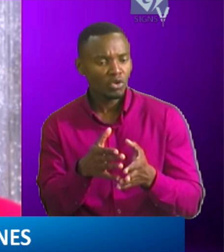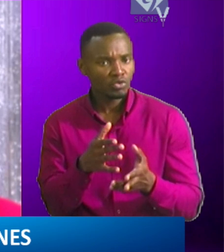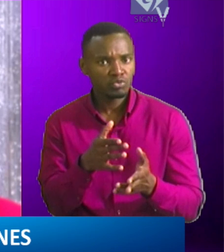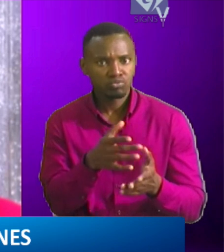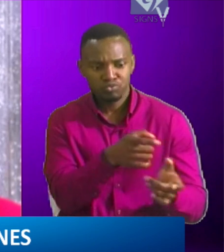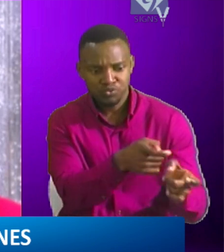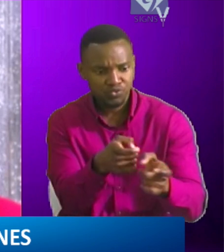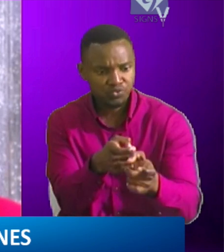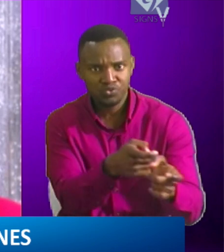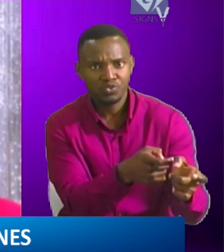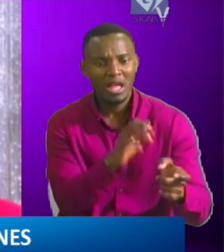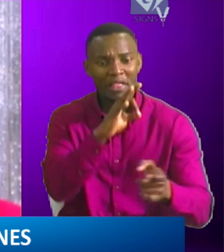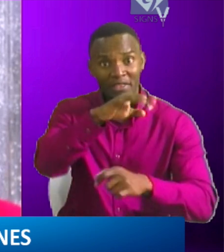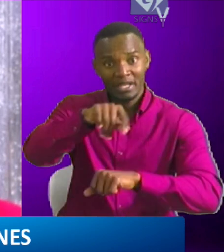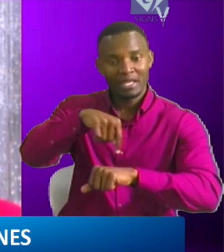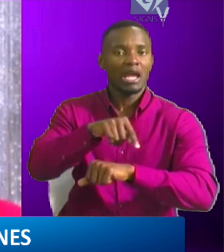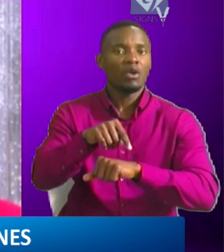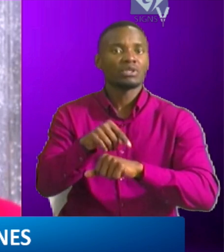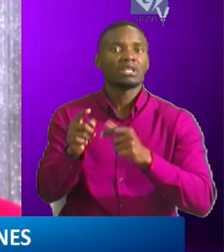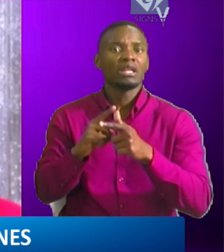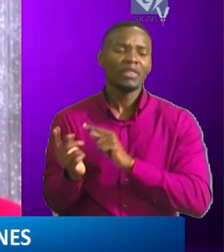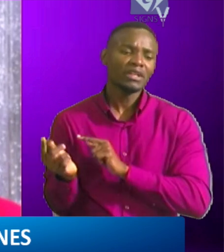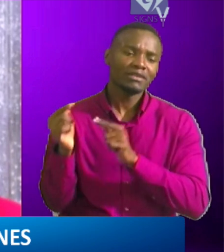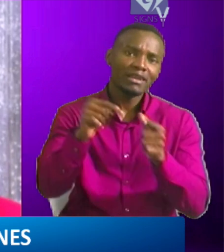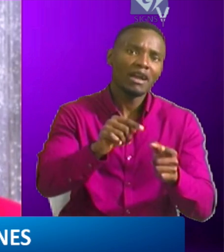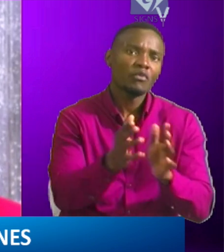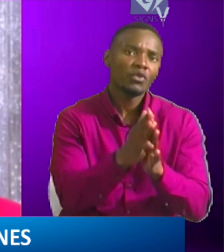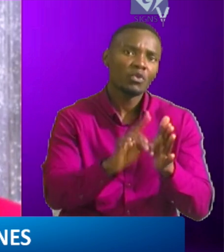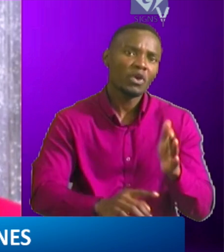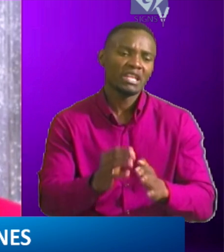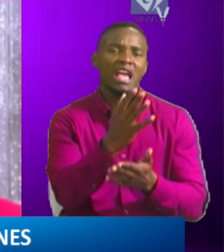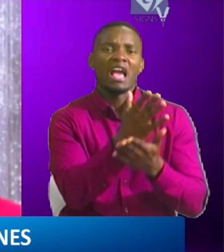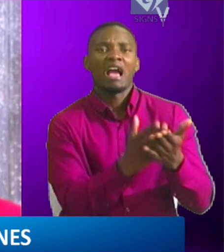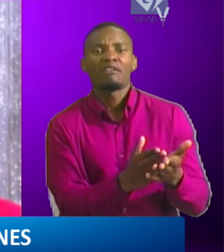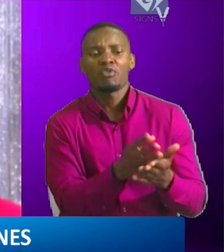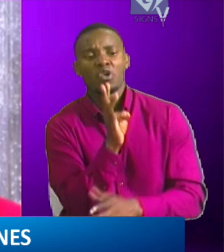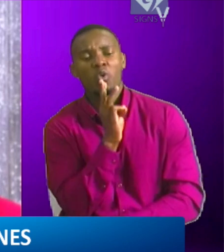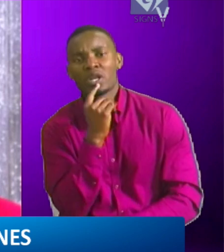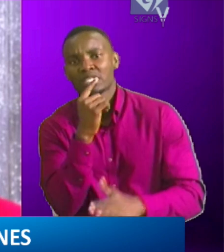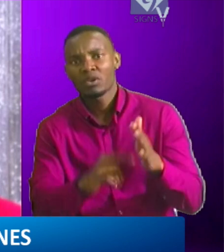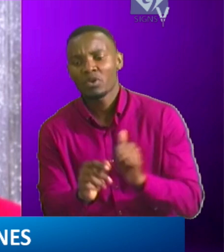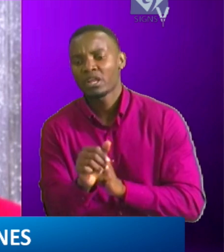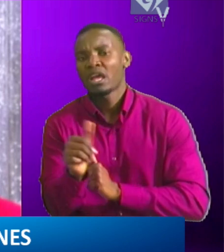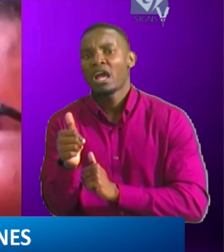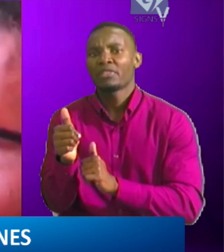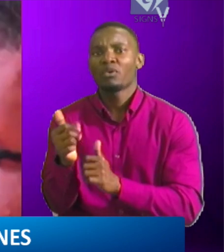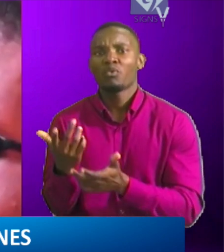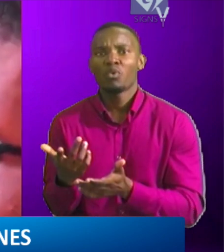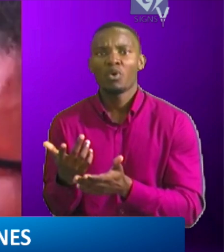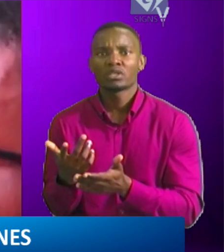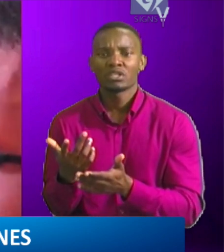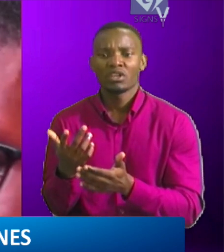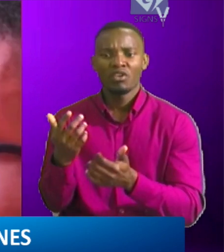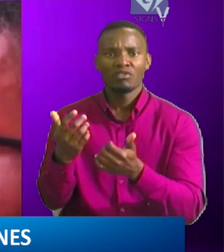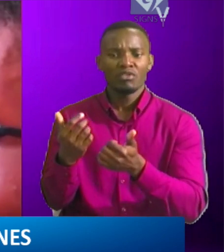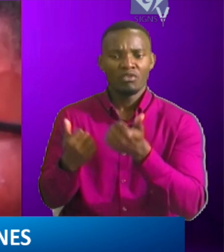gari moja, ikiwa na majinusu. Wanasema ya kwamba magari mengine haya kulala na maji. Zimamoto